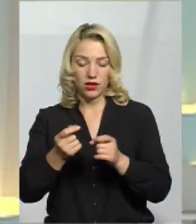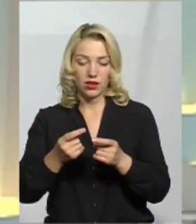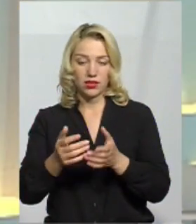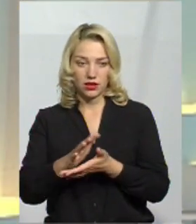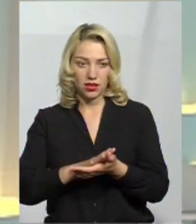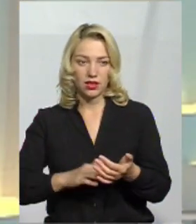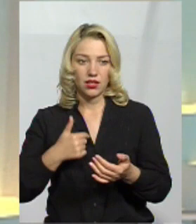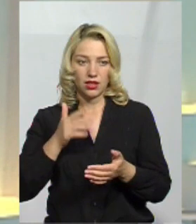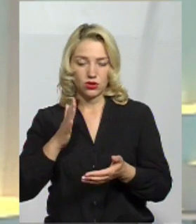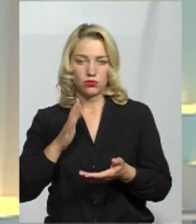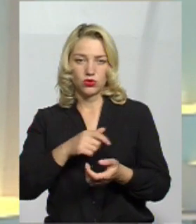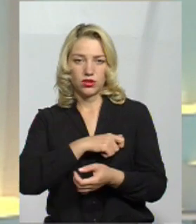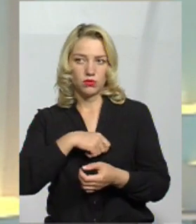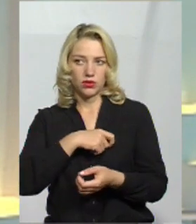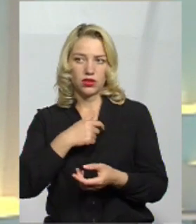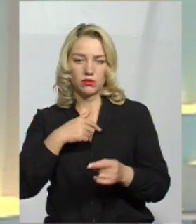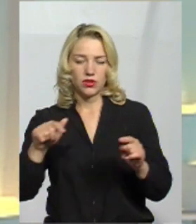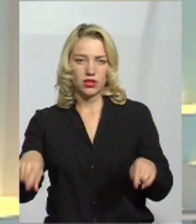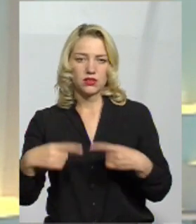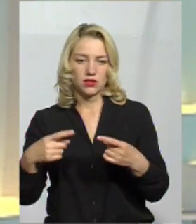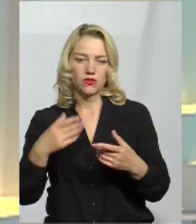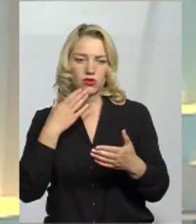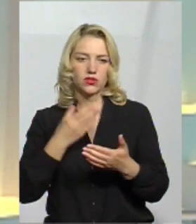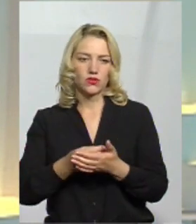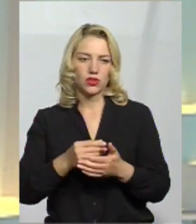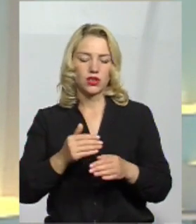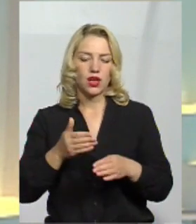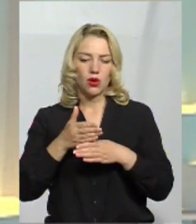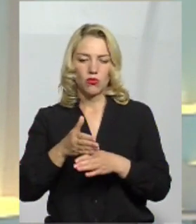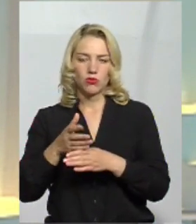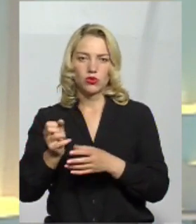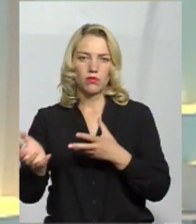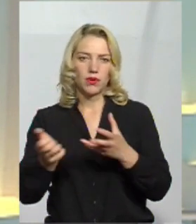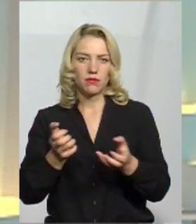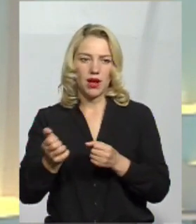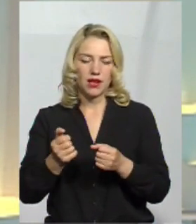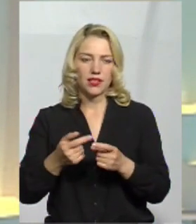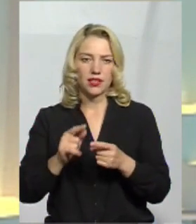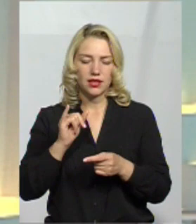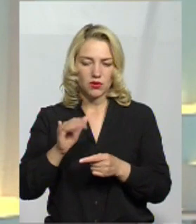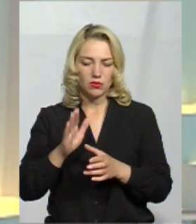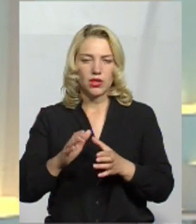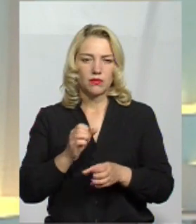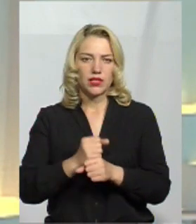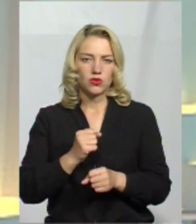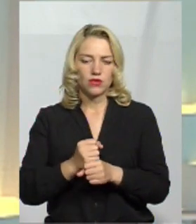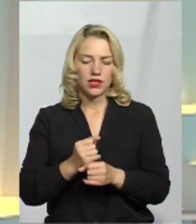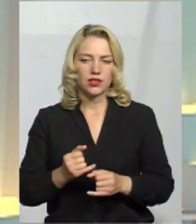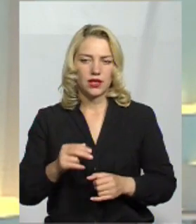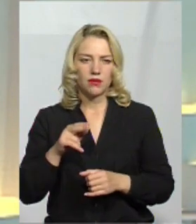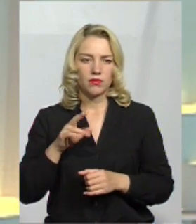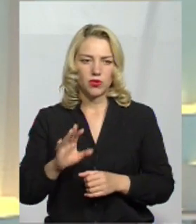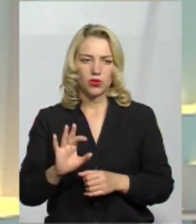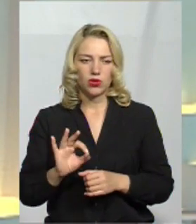я, якщо стану депутатом, я створю кругом своїх помічників, приймальні, і будемо працювати по саме